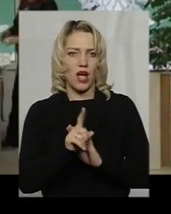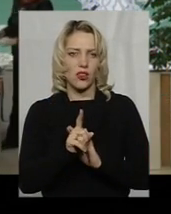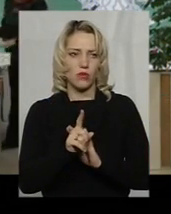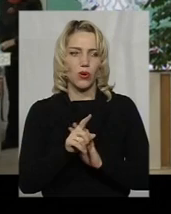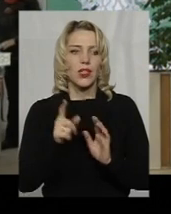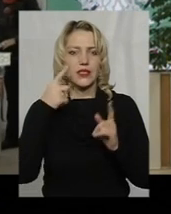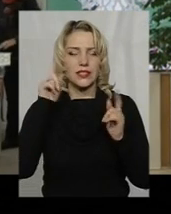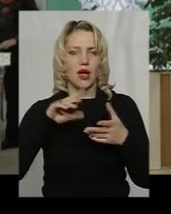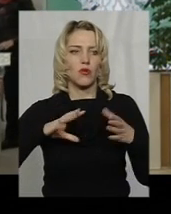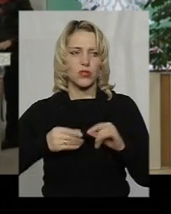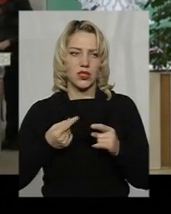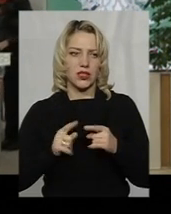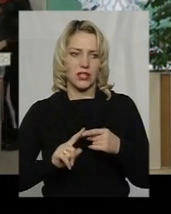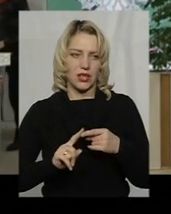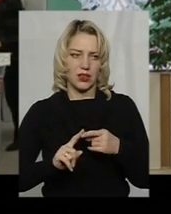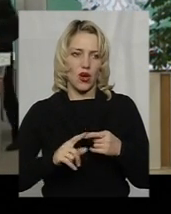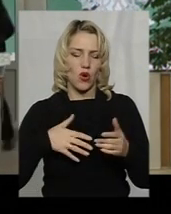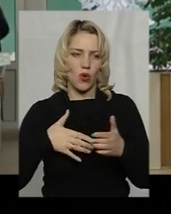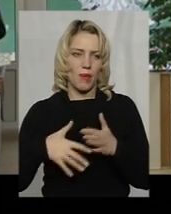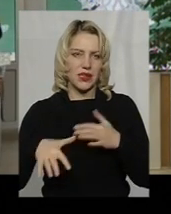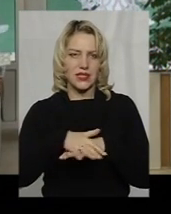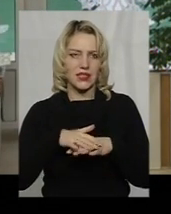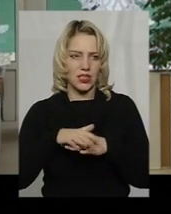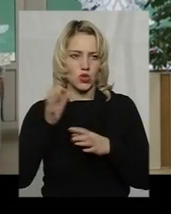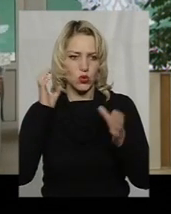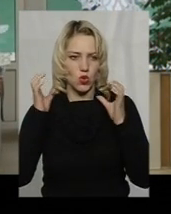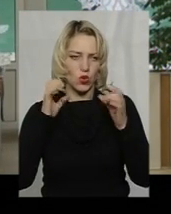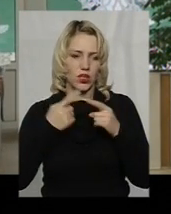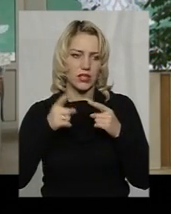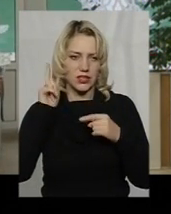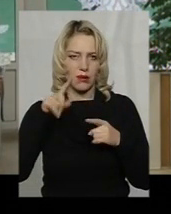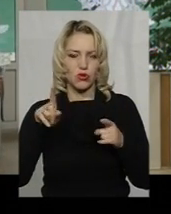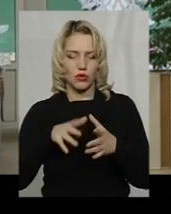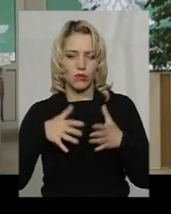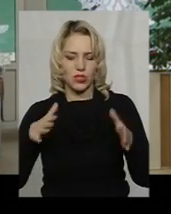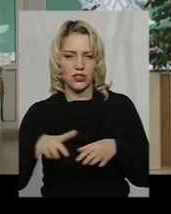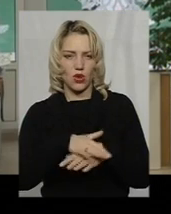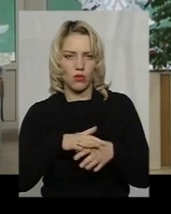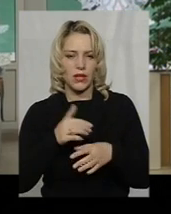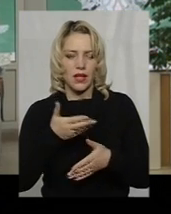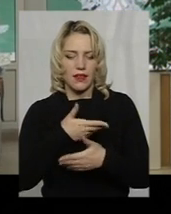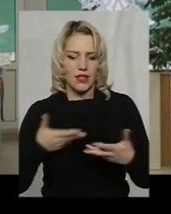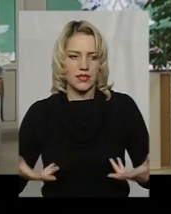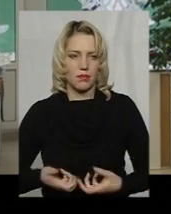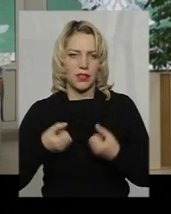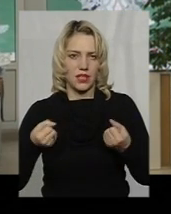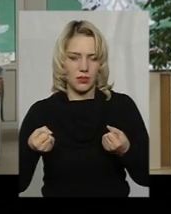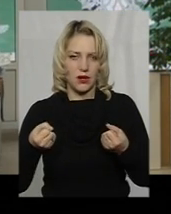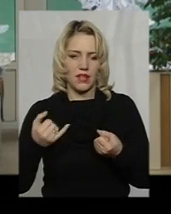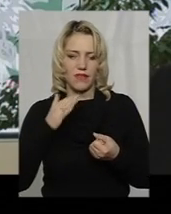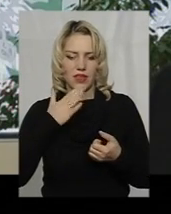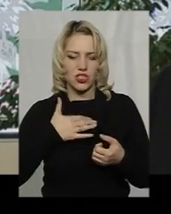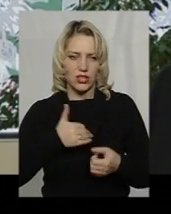Знаємо результати тих громадських слухань. Ми знаємо, що більшість громади нас тоді підтримала в наших намірах